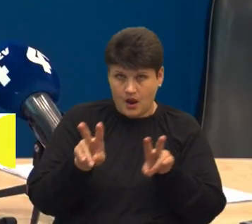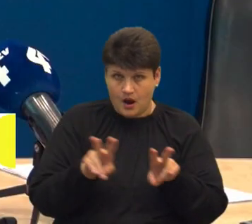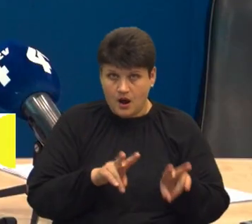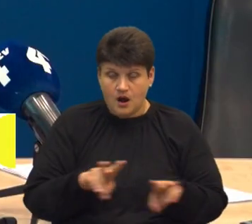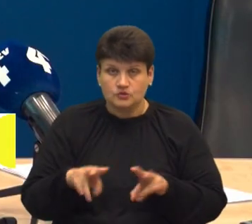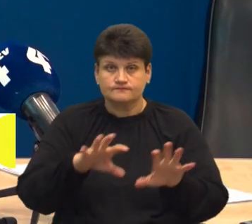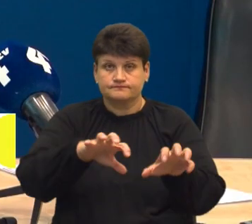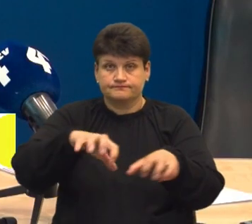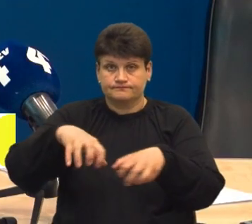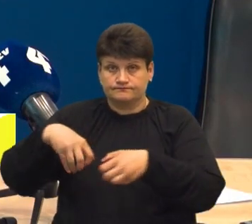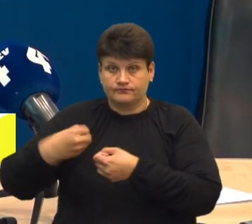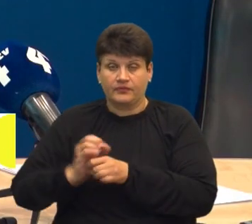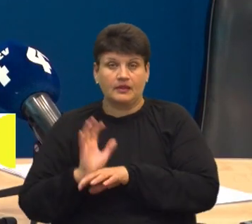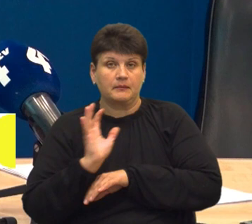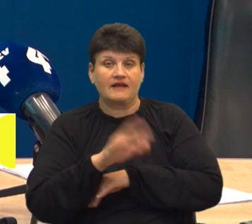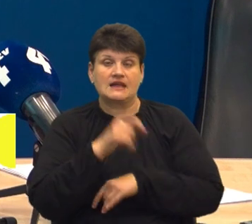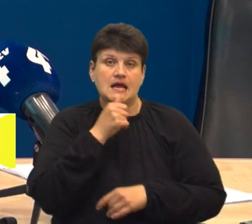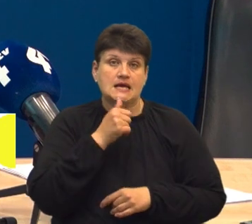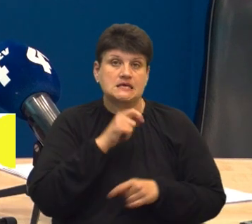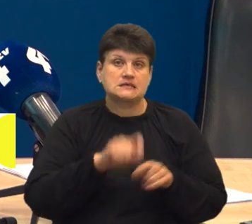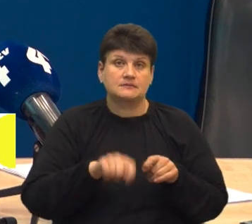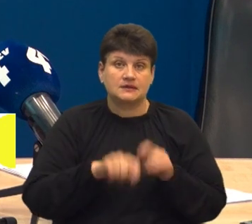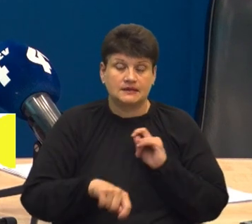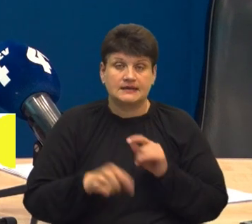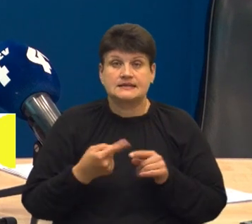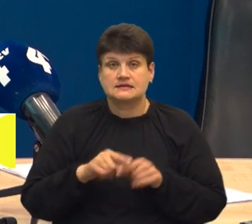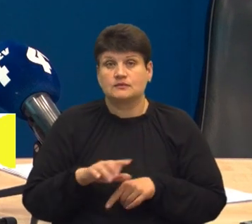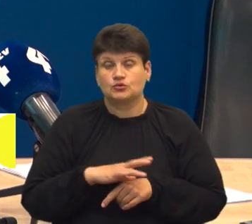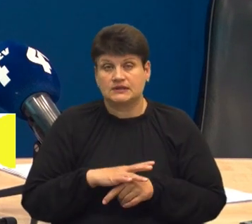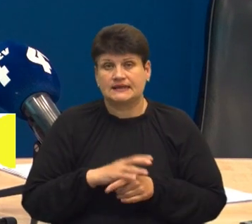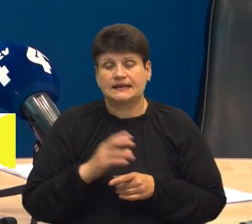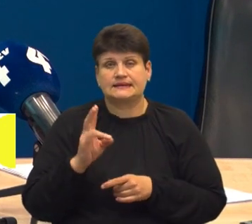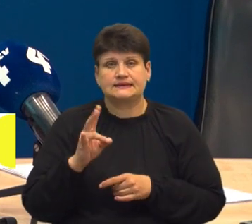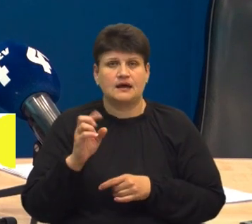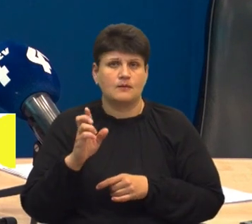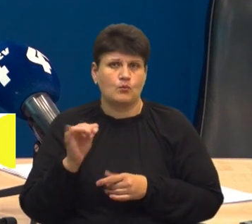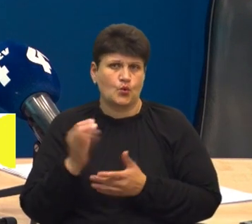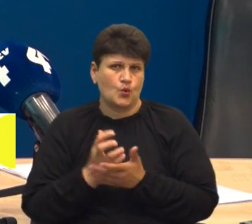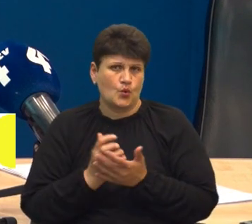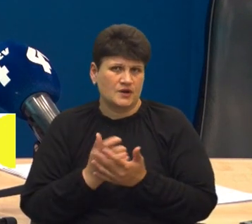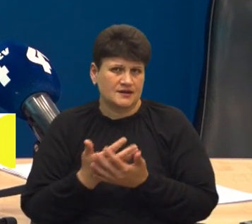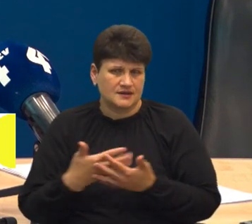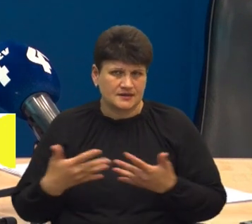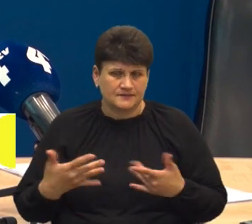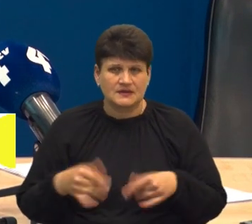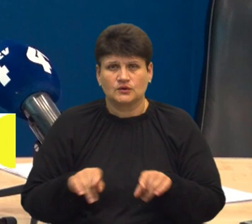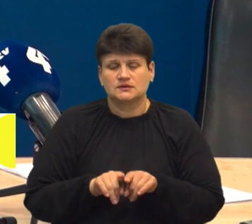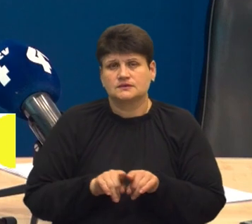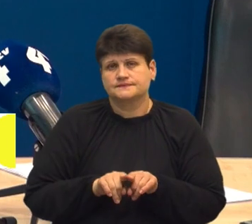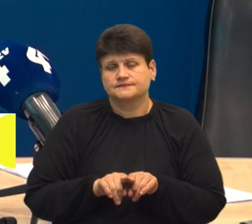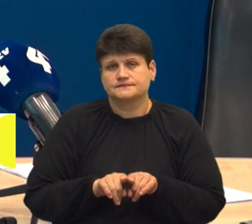вилучили, направили на експертизу. Це були набої, це були якісь предмети, схожі на